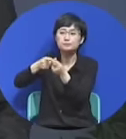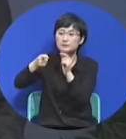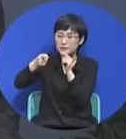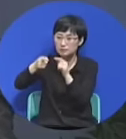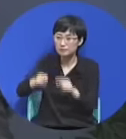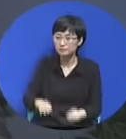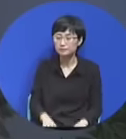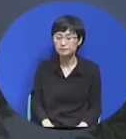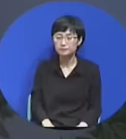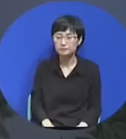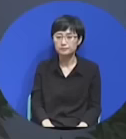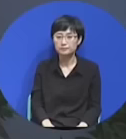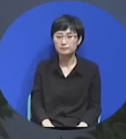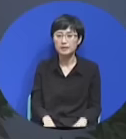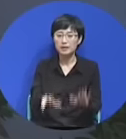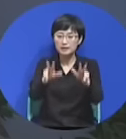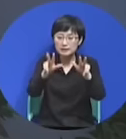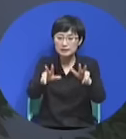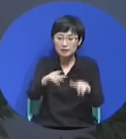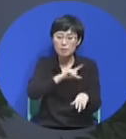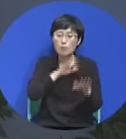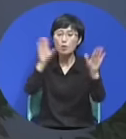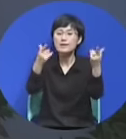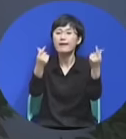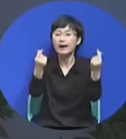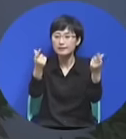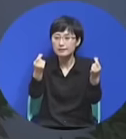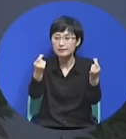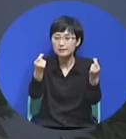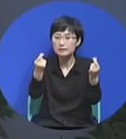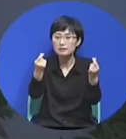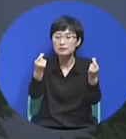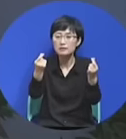지금 그런 주의 종들을 키워야 되는 겁니다.